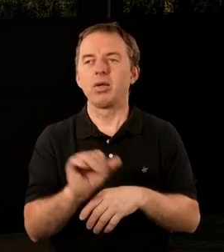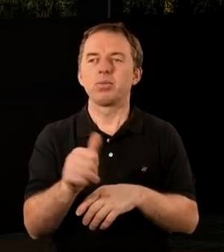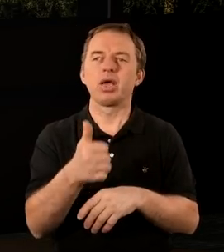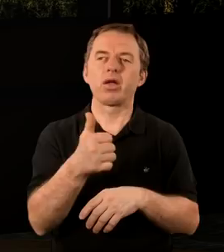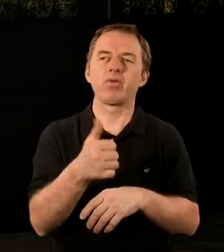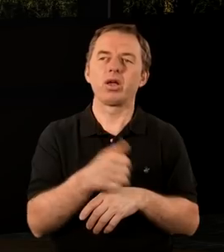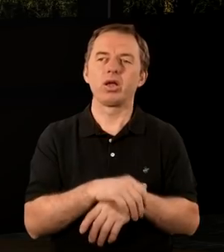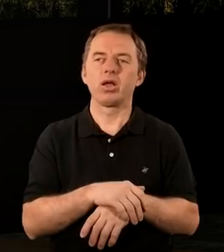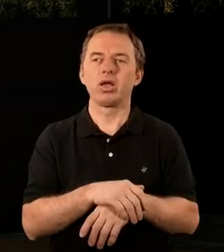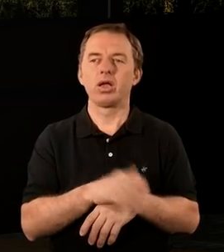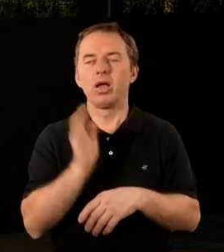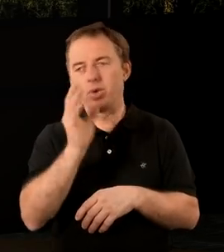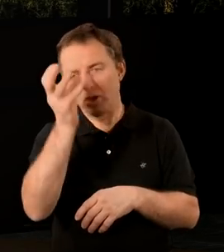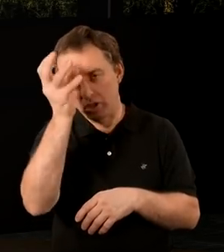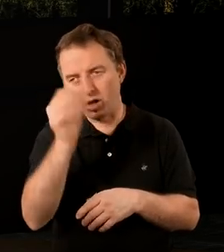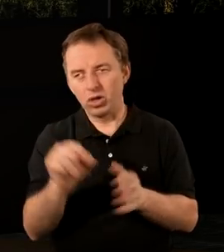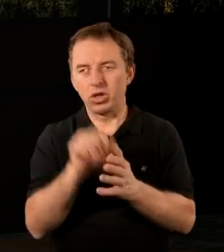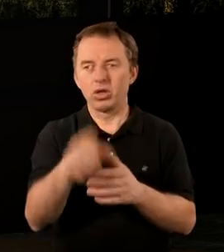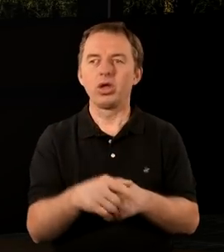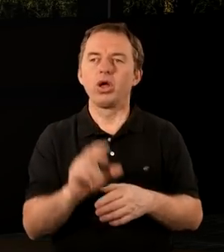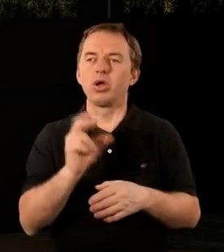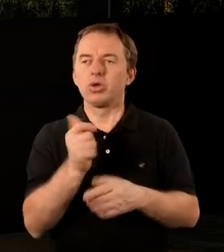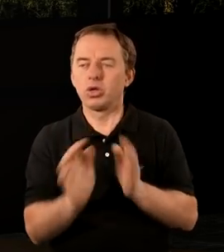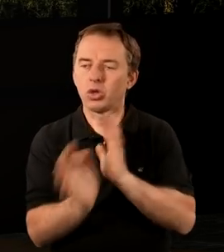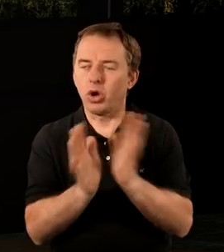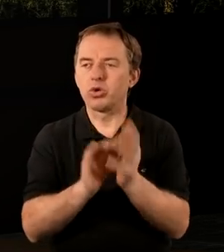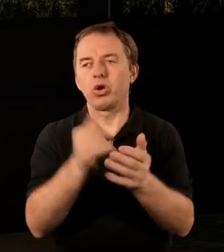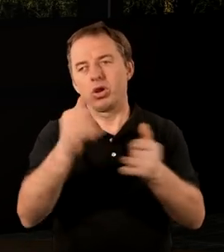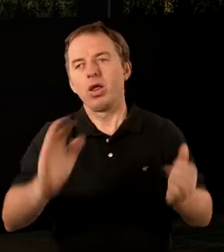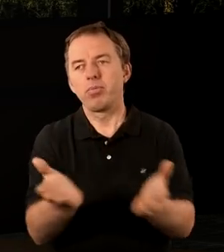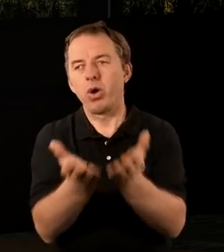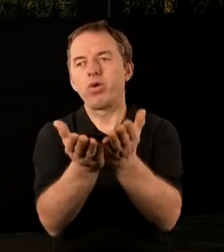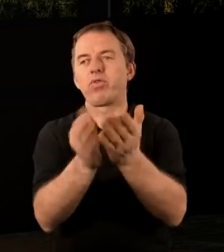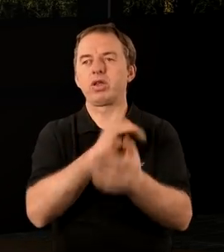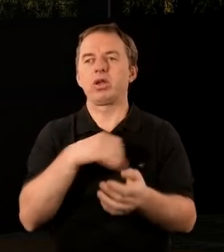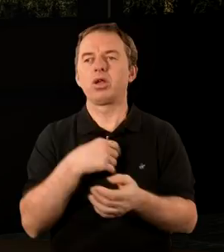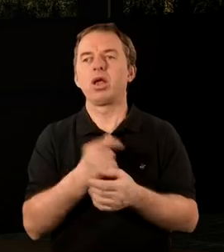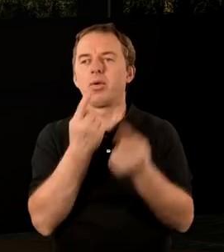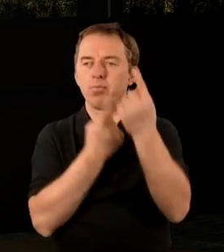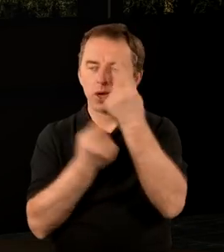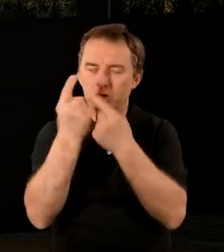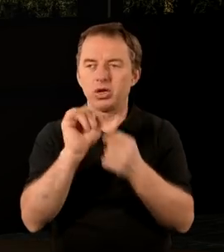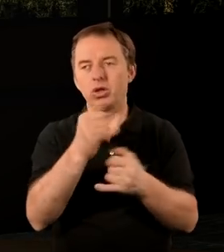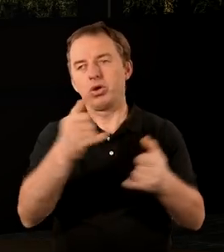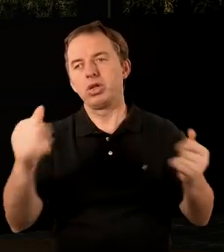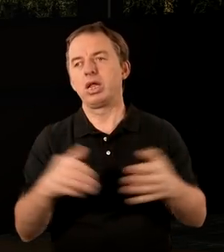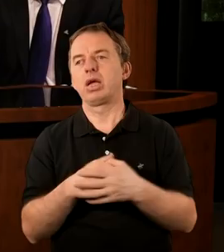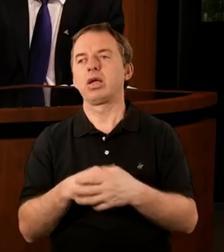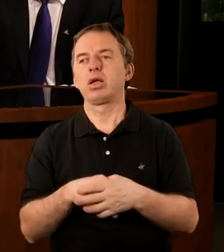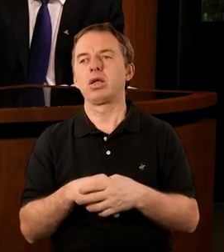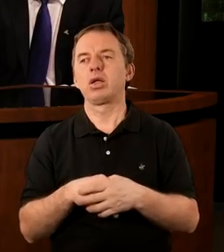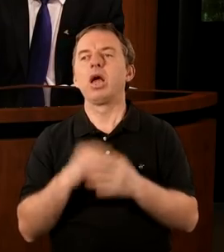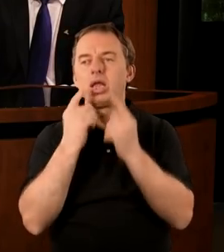pierwej. Czyli bądź zdolny do tego, żeby troszczyć się o innych, poświęcać się, żeby myśleć o innych.